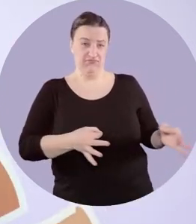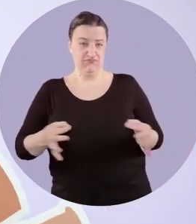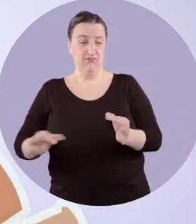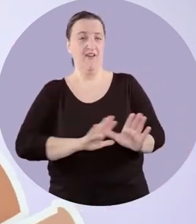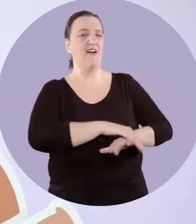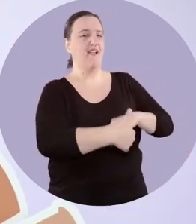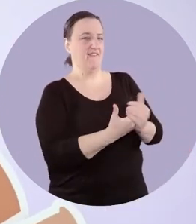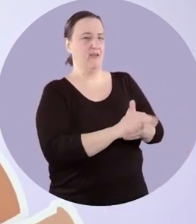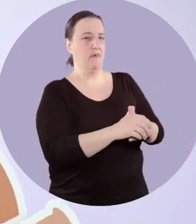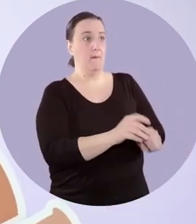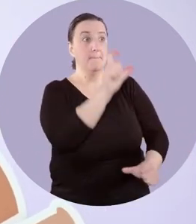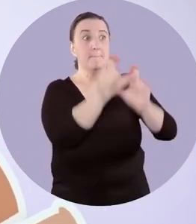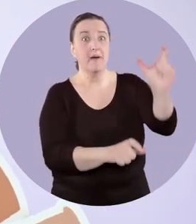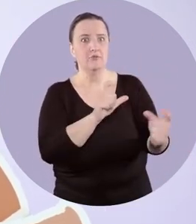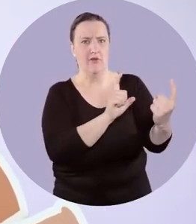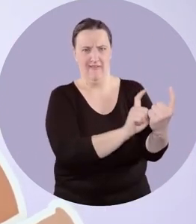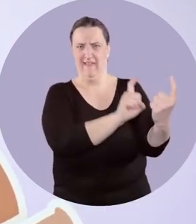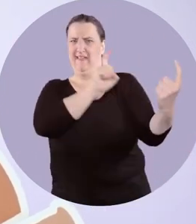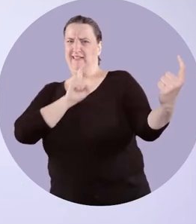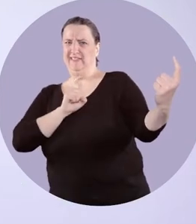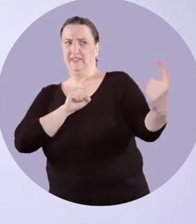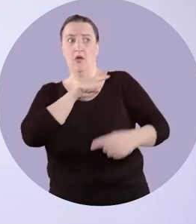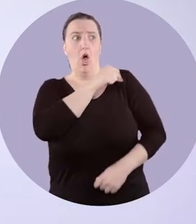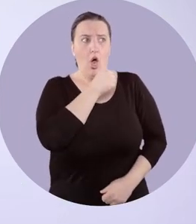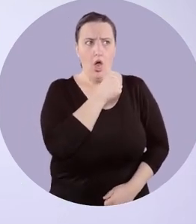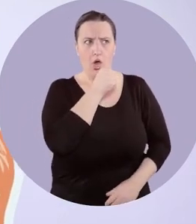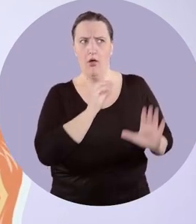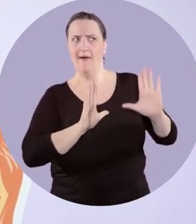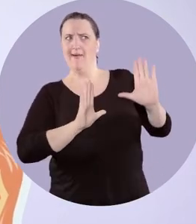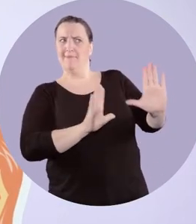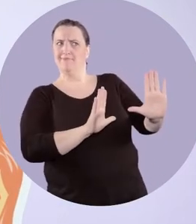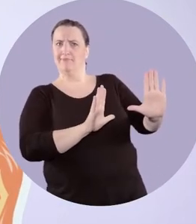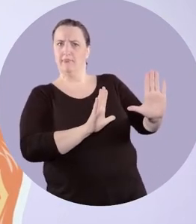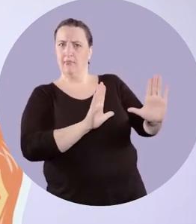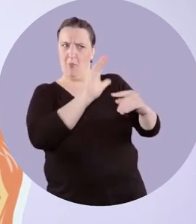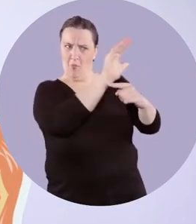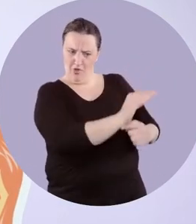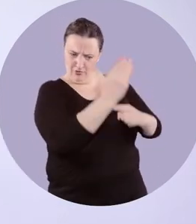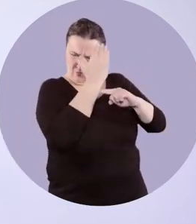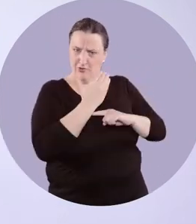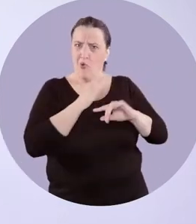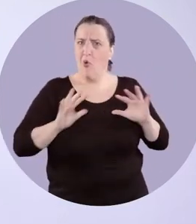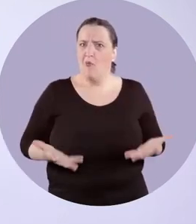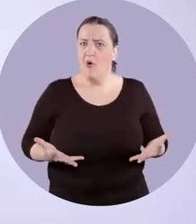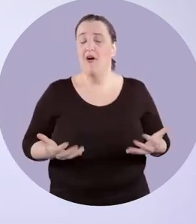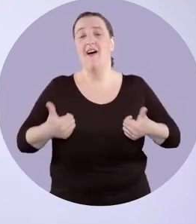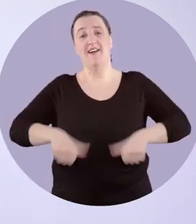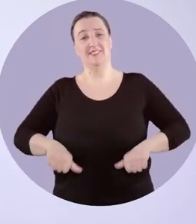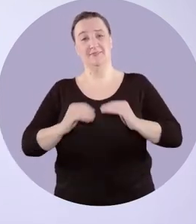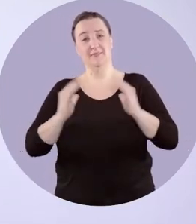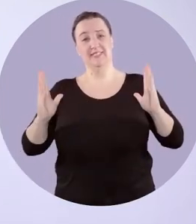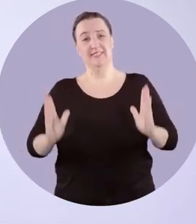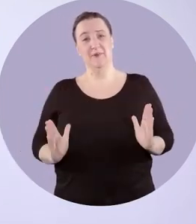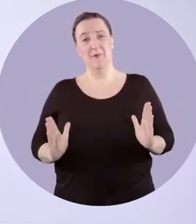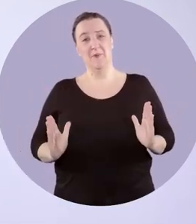le voit pas. Le meilleur moyen, c'est de se laver les mains très souvent et de ne pas rester trop près des gens, surtout s'ils toussent. Et pour protéger tout le monde,